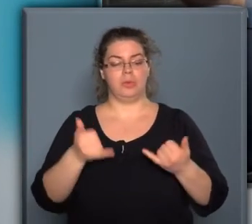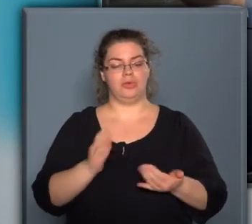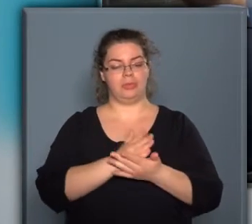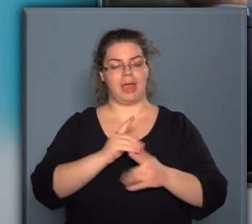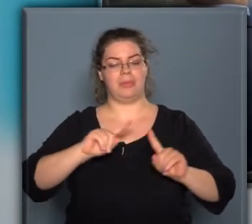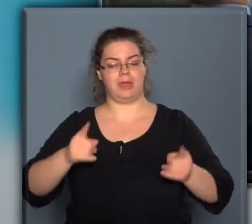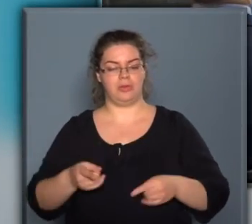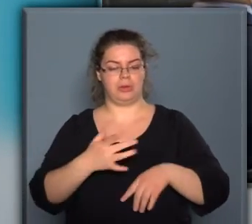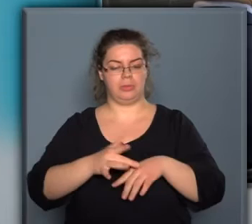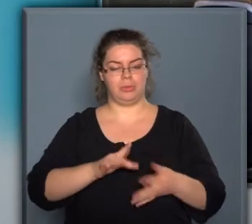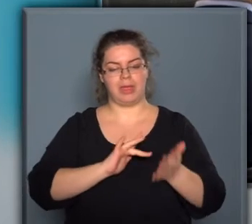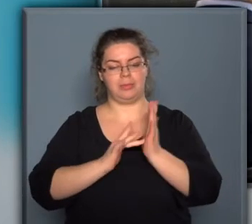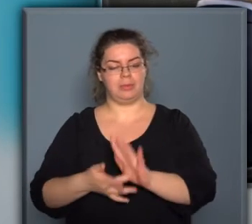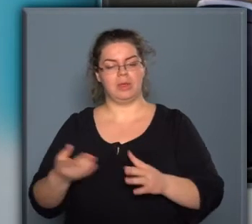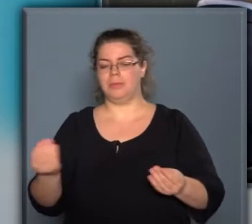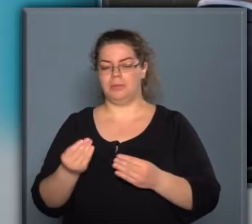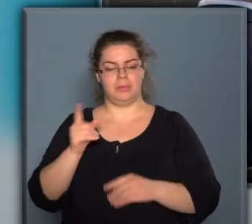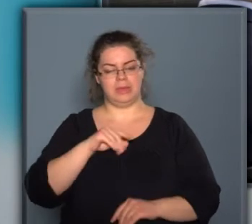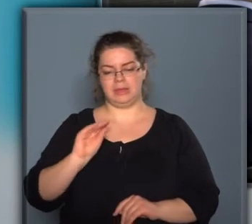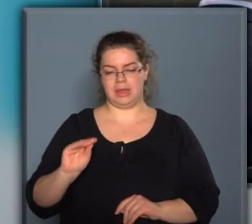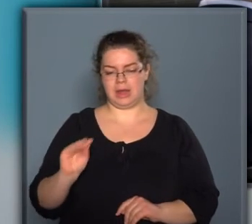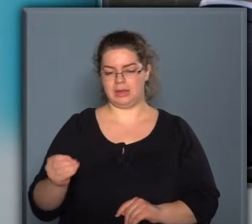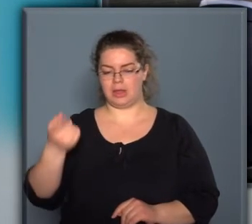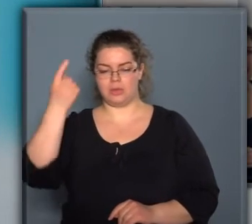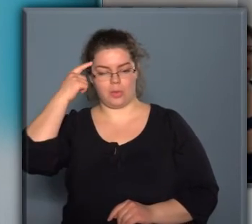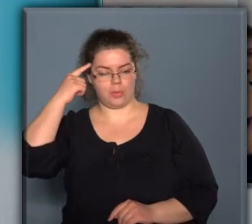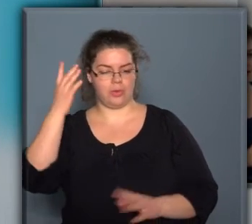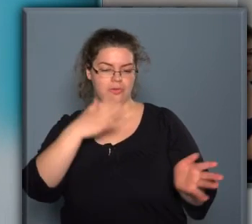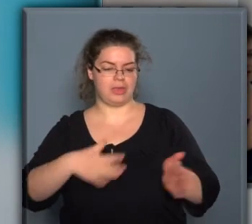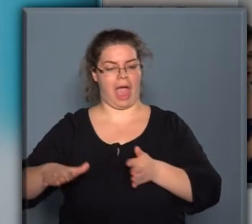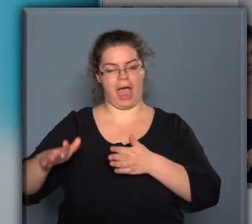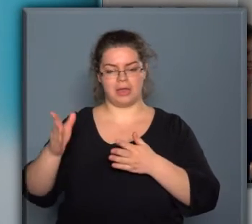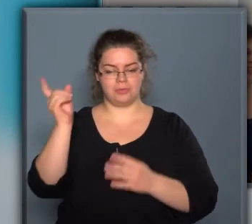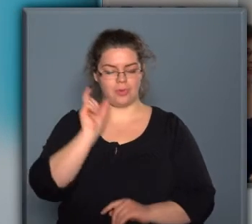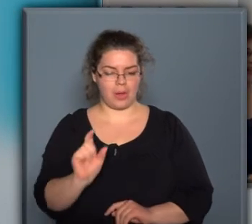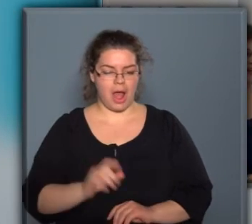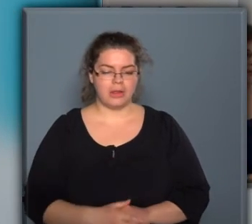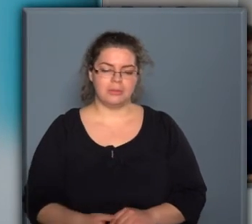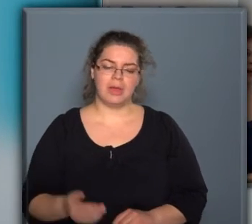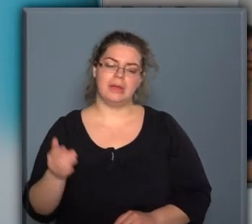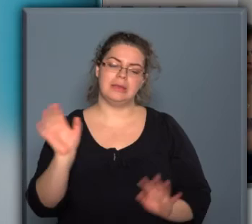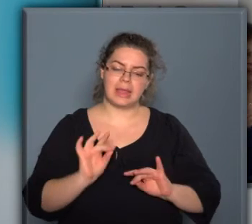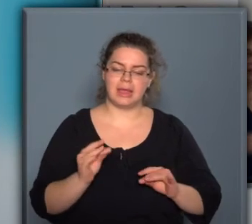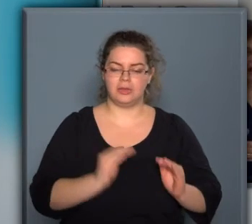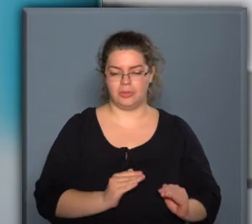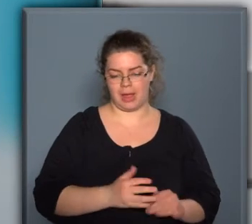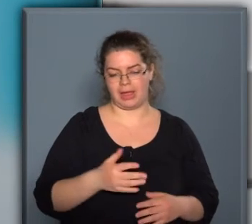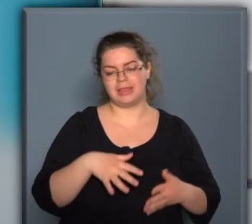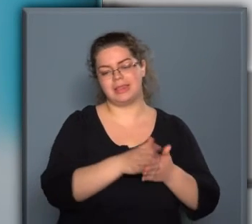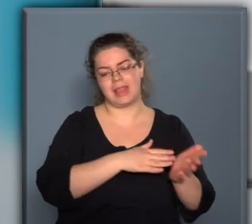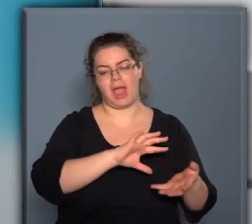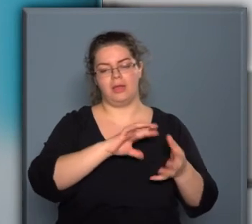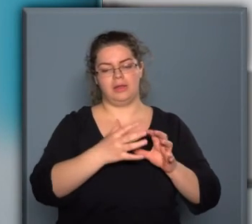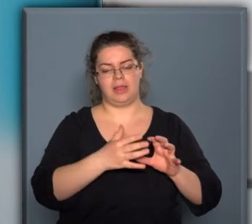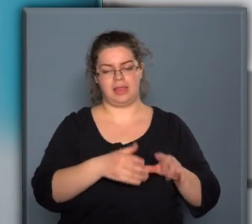másoknak igyekeznek megmutatni, mit is jelent az okos gyár fogalom. A cég kicsiben kezdte a rendszerváltás